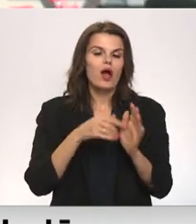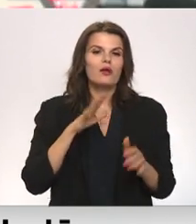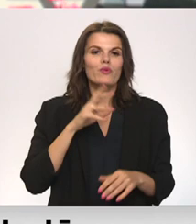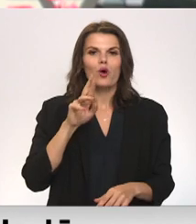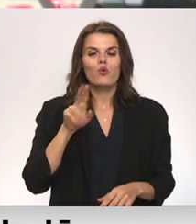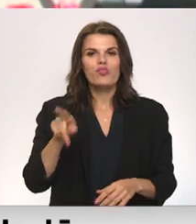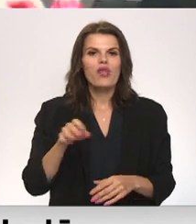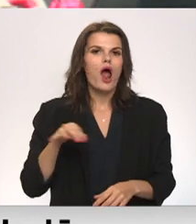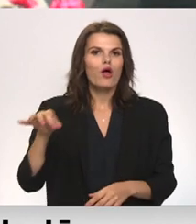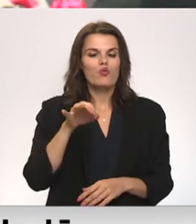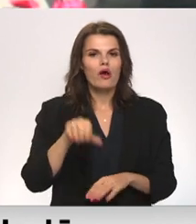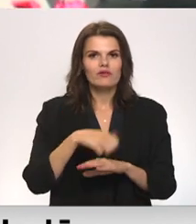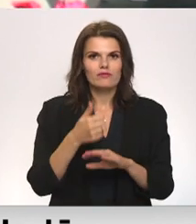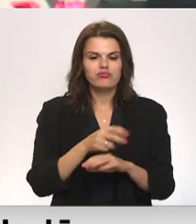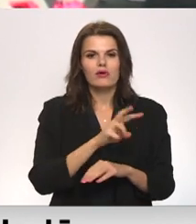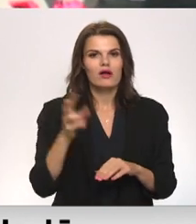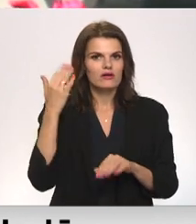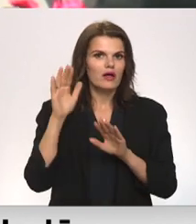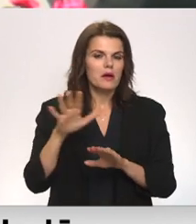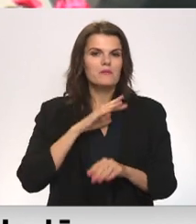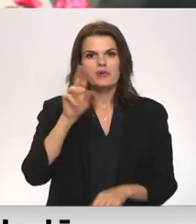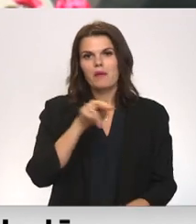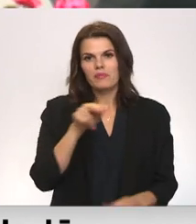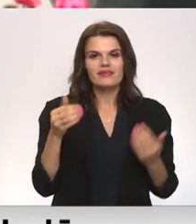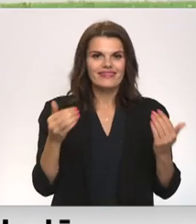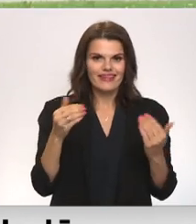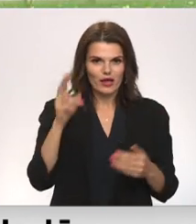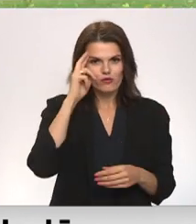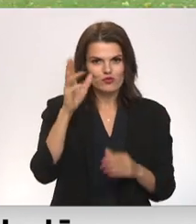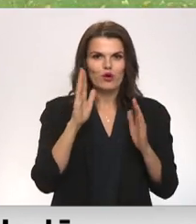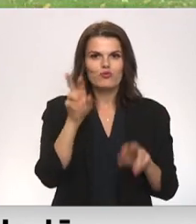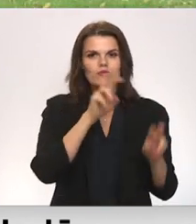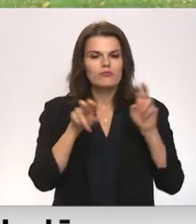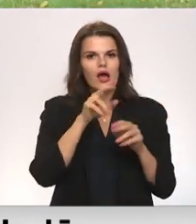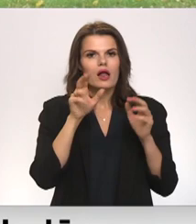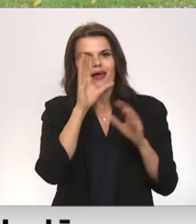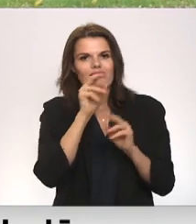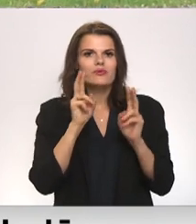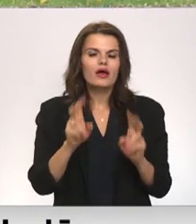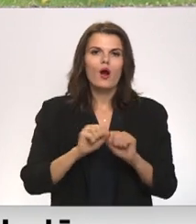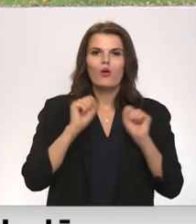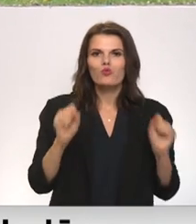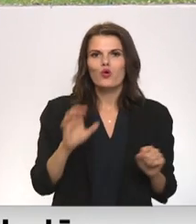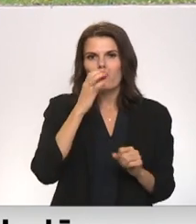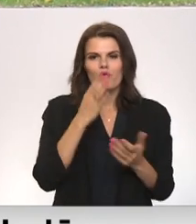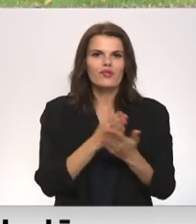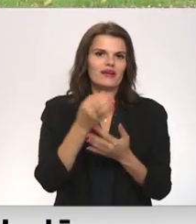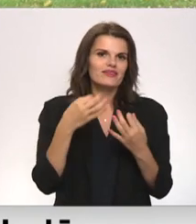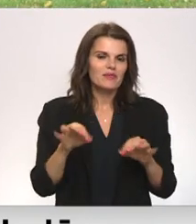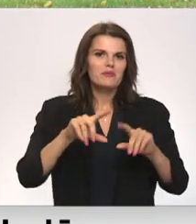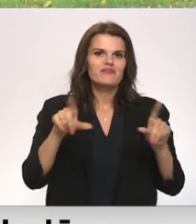priekšstāvis, kurā tolaikā atradās baznīca, tagad soli meklēt iespēju, kā nodrošināt ūdens pieejamību vismaz